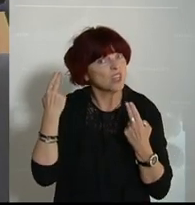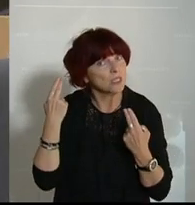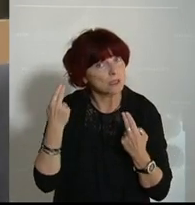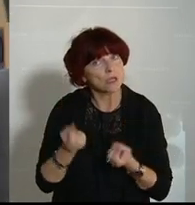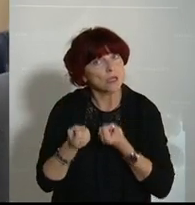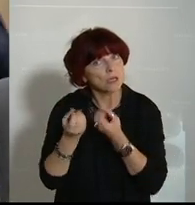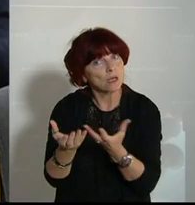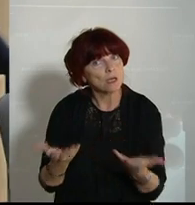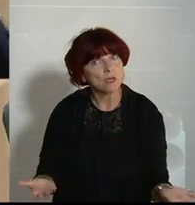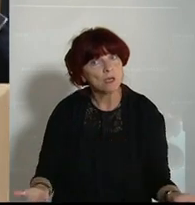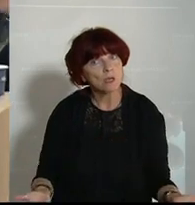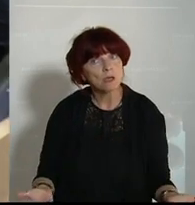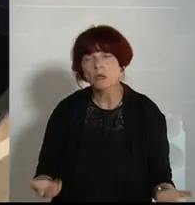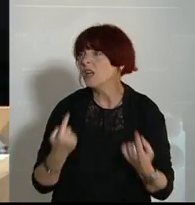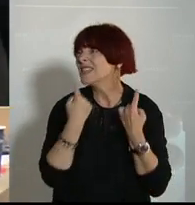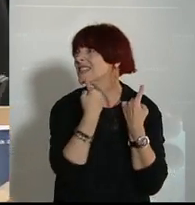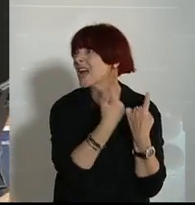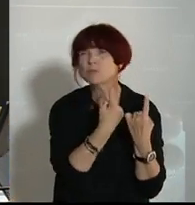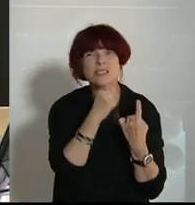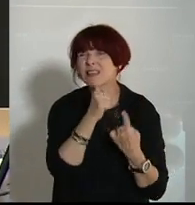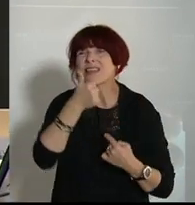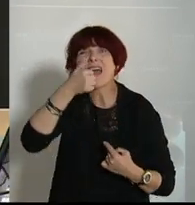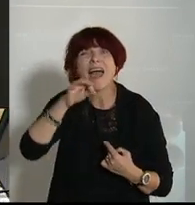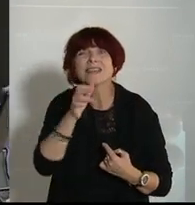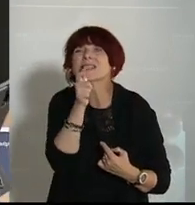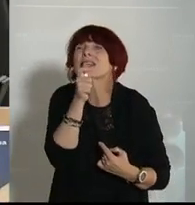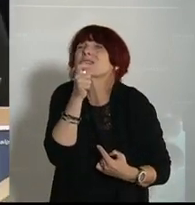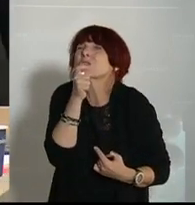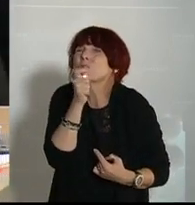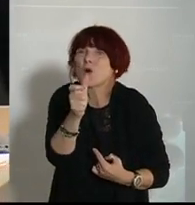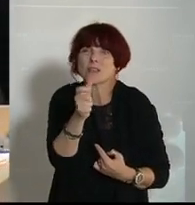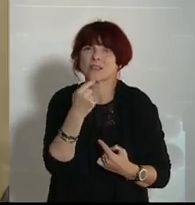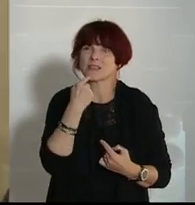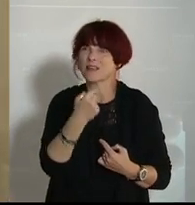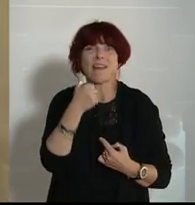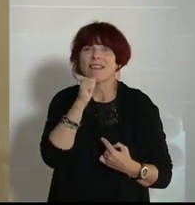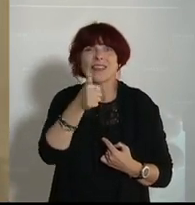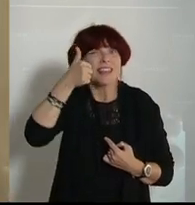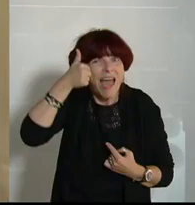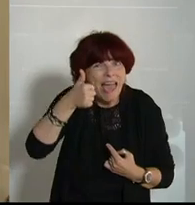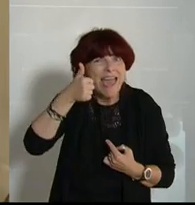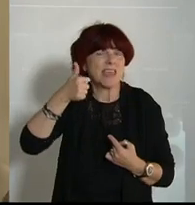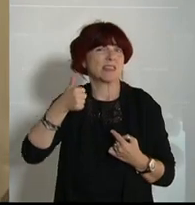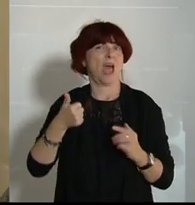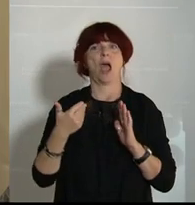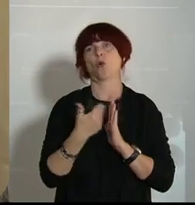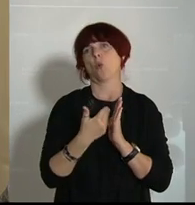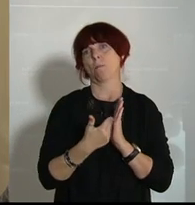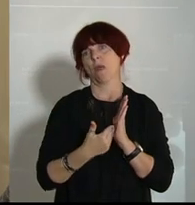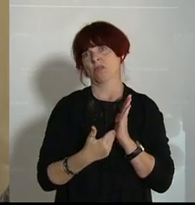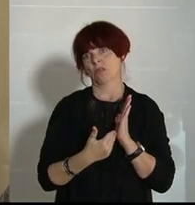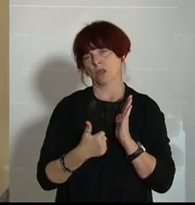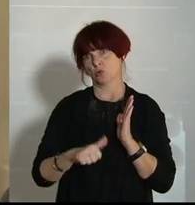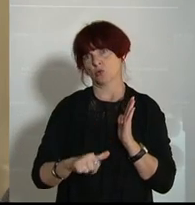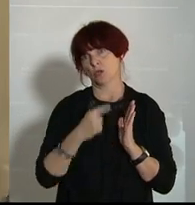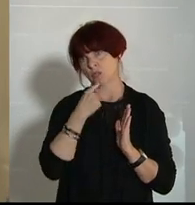in dieser Frage. Und Sie sagen kein einziges Wort dazu, kein einziges sachliches Argument. Das ist ein bisschen wenig,